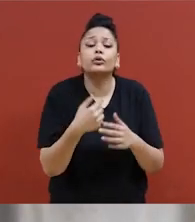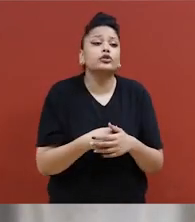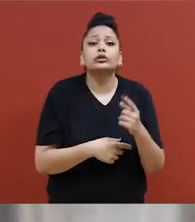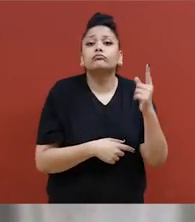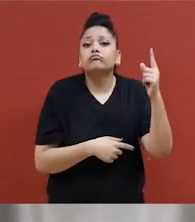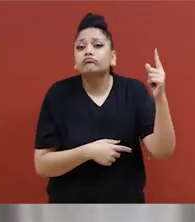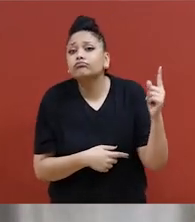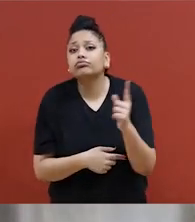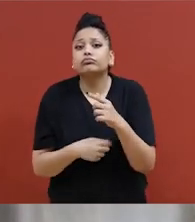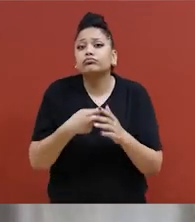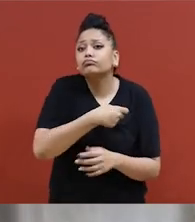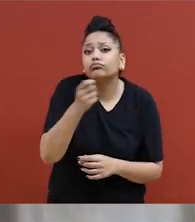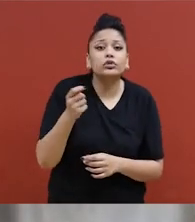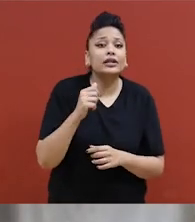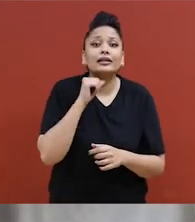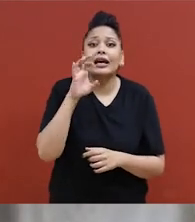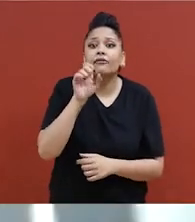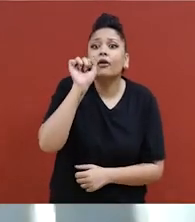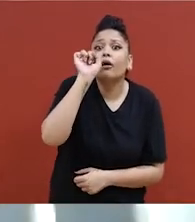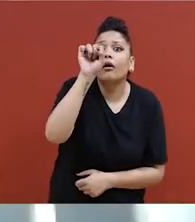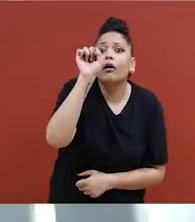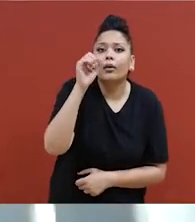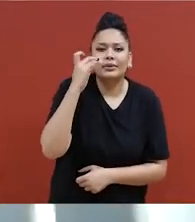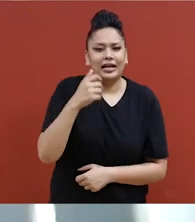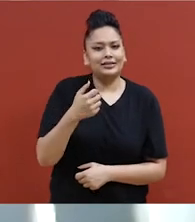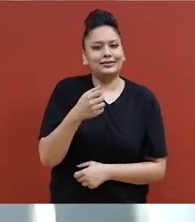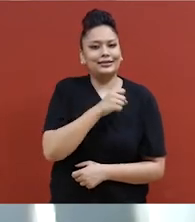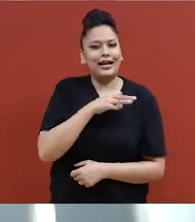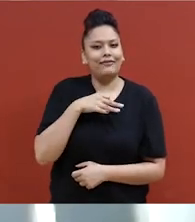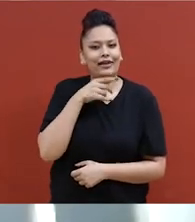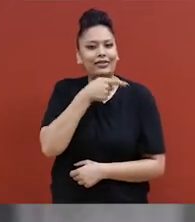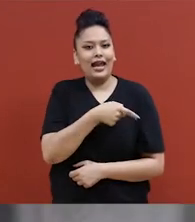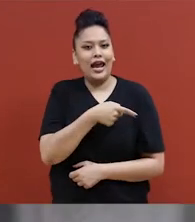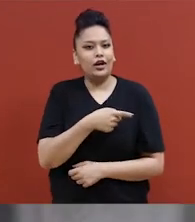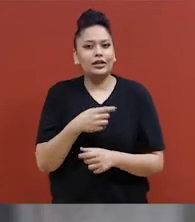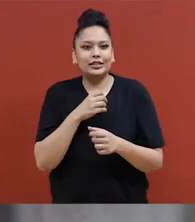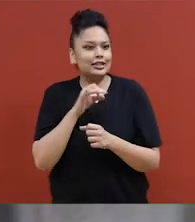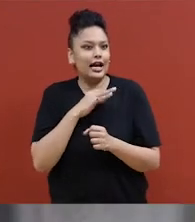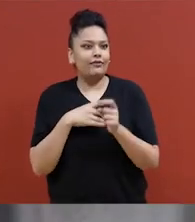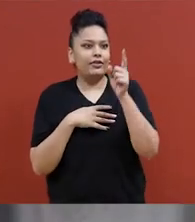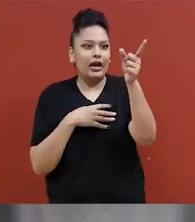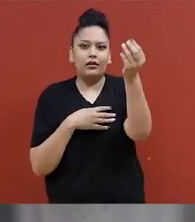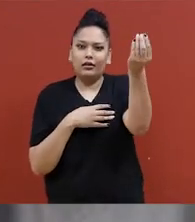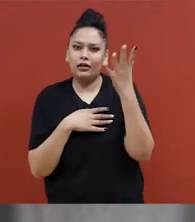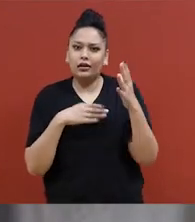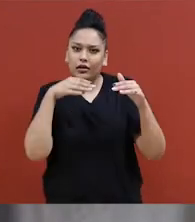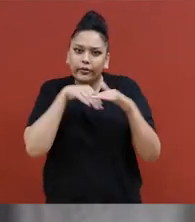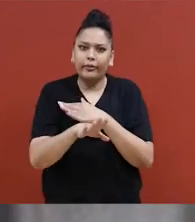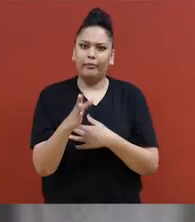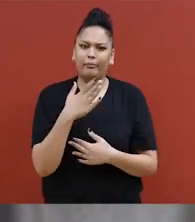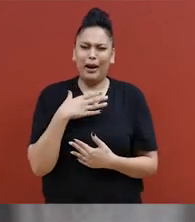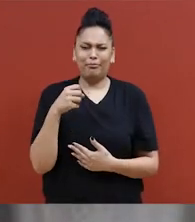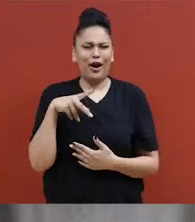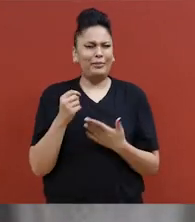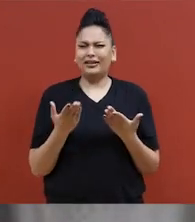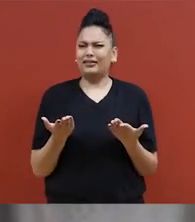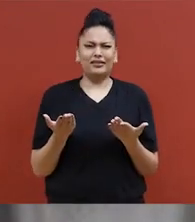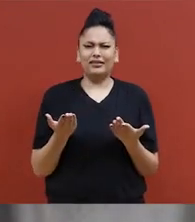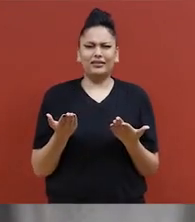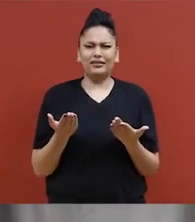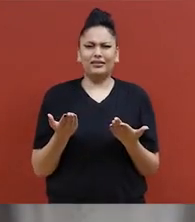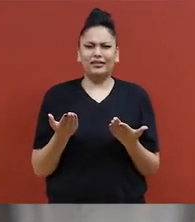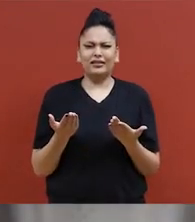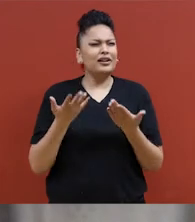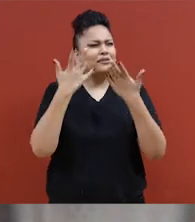personnel, ils entrent simplement dans mon appartement sans frapper. C'est quelque chose qu méritent au plus haut point. Vraiment, je suis tellement en colère à ce sujet.